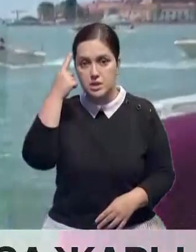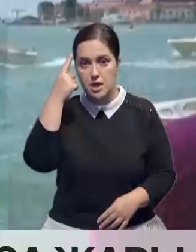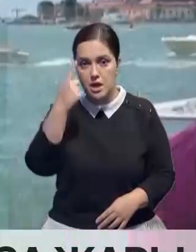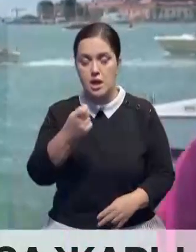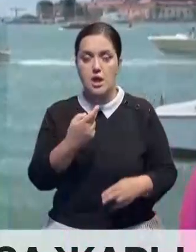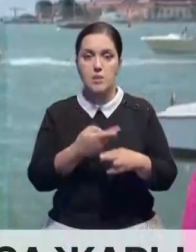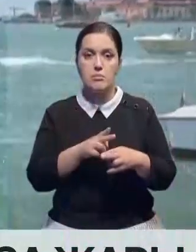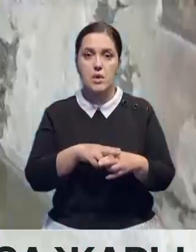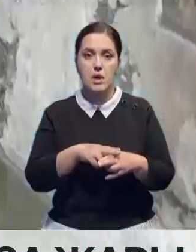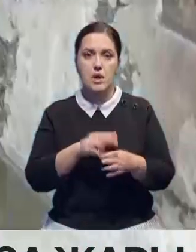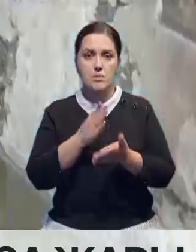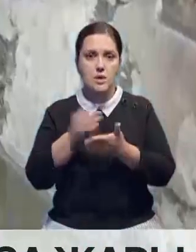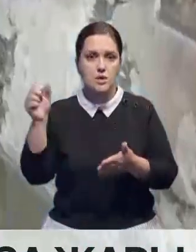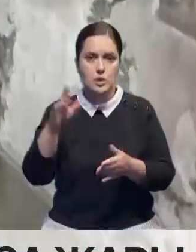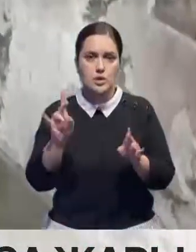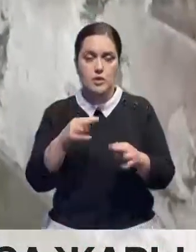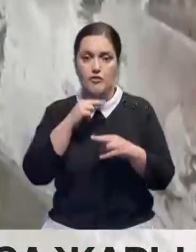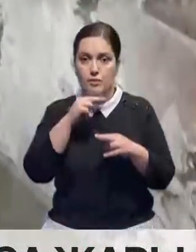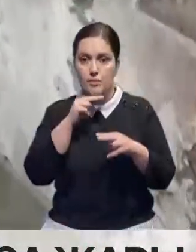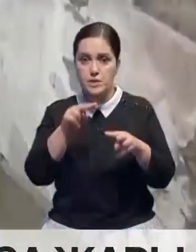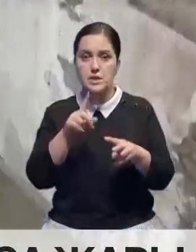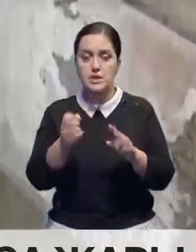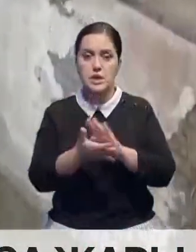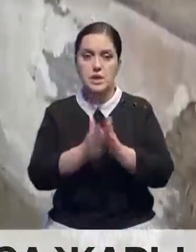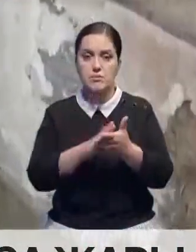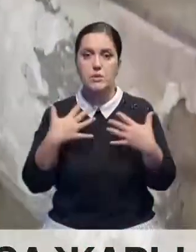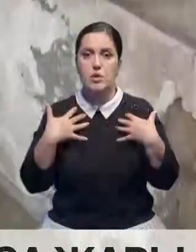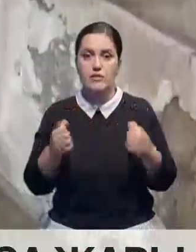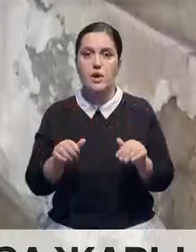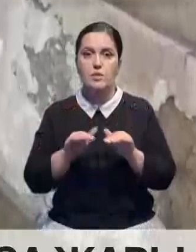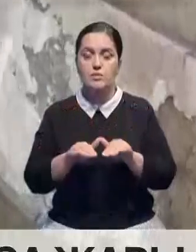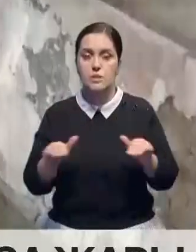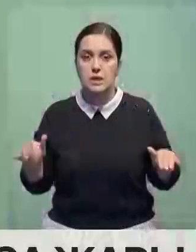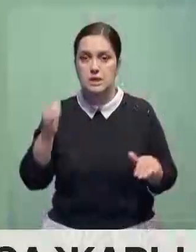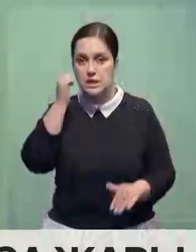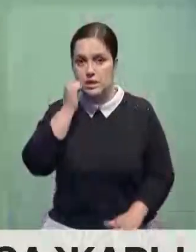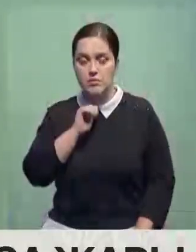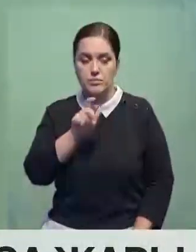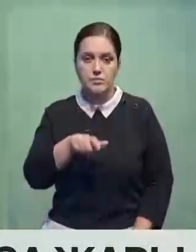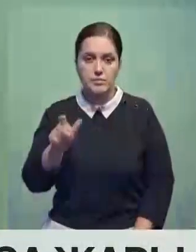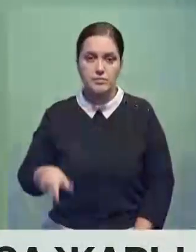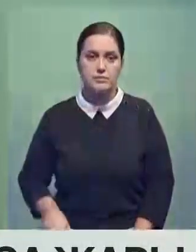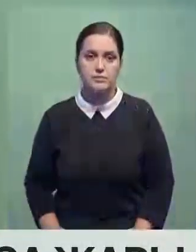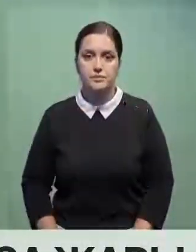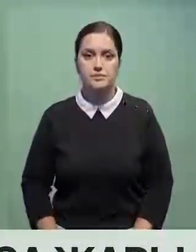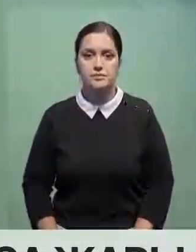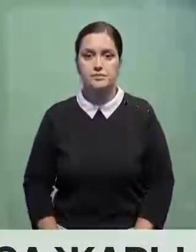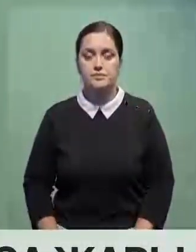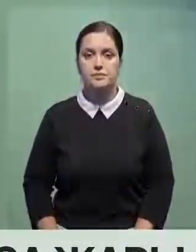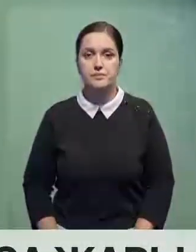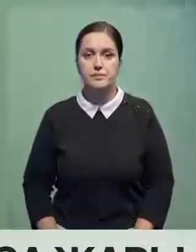призывают избегать прямых солнечных лучей и внимательно следить за состоянием здоровья, особенно детей и пожилых людей.